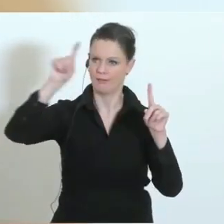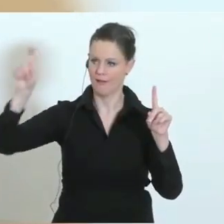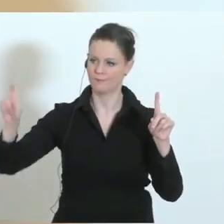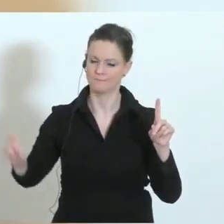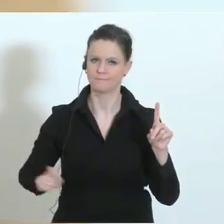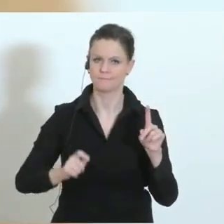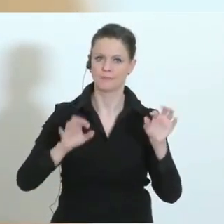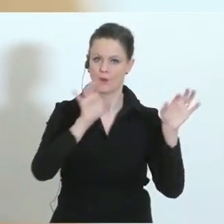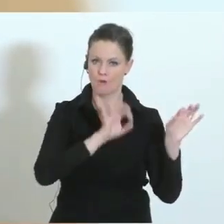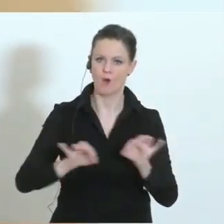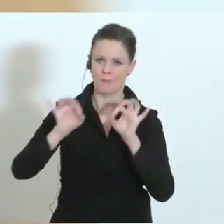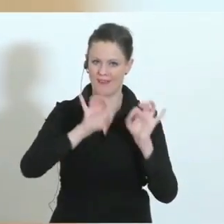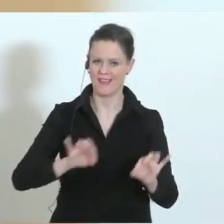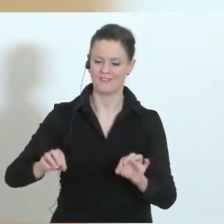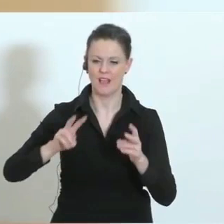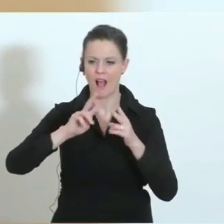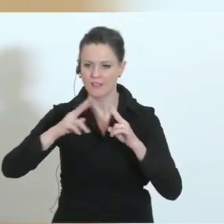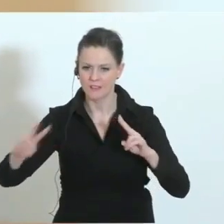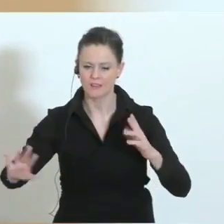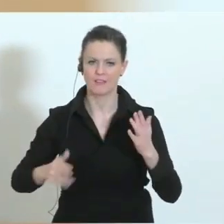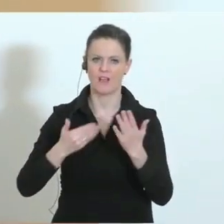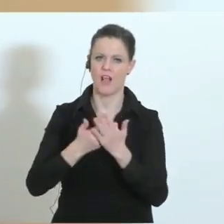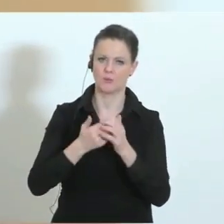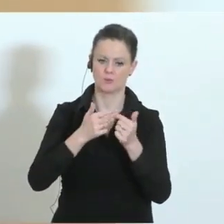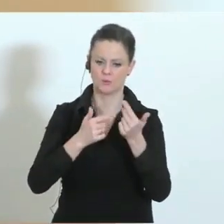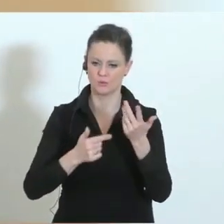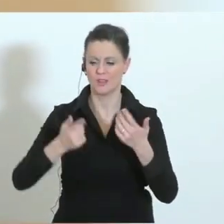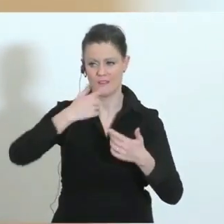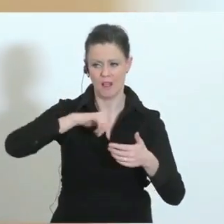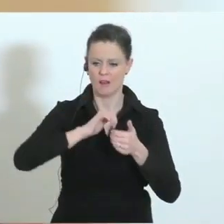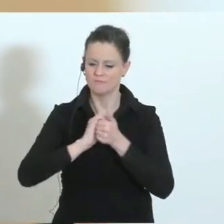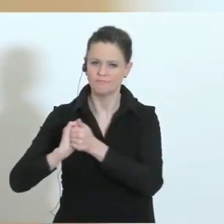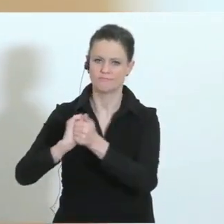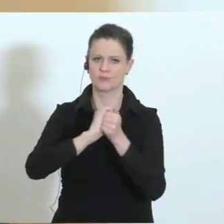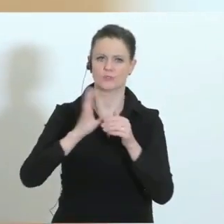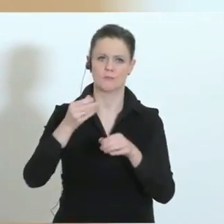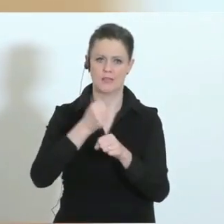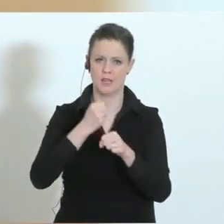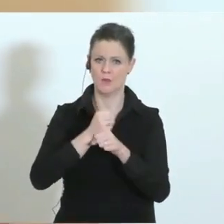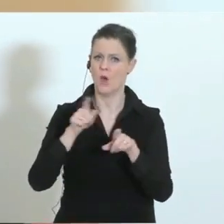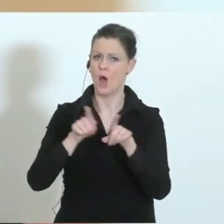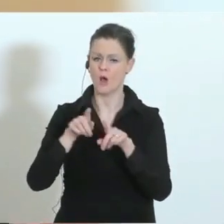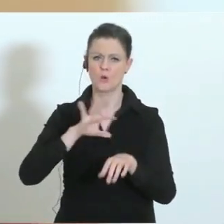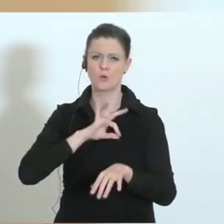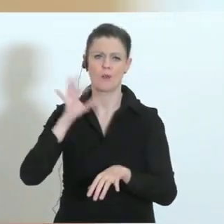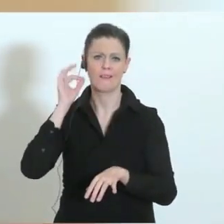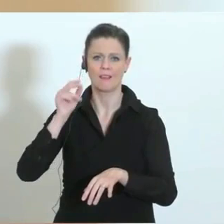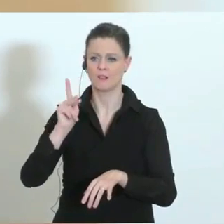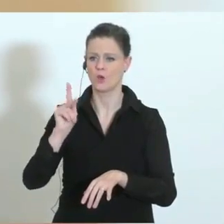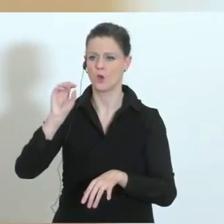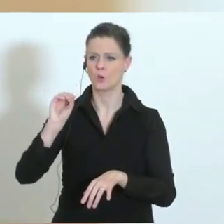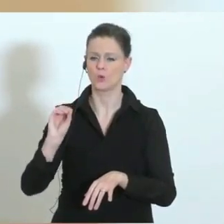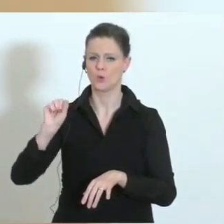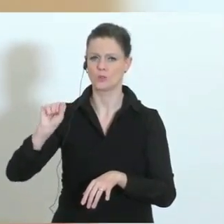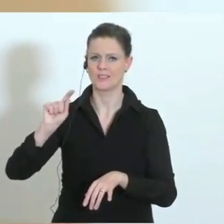Auffangnetz zu schaffen, Alternativen zu schaffen. Auch da arbeiten alle zusammen, bis zur Kollegin Köstinger, weil da werden wir Zivildienerinnen